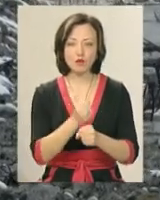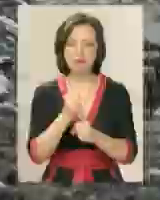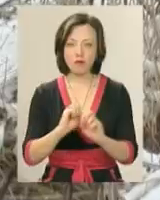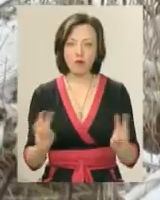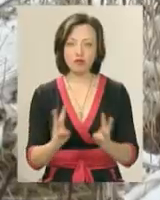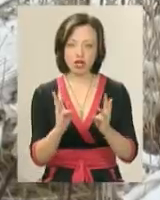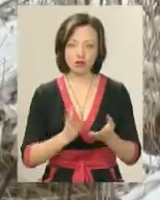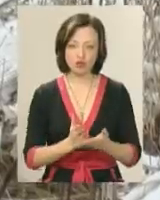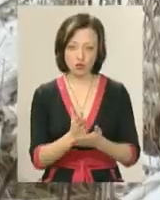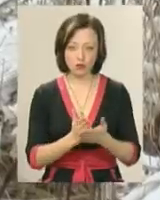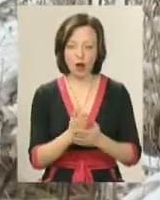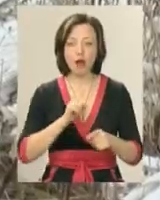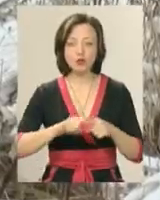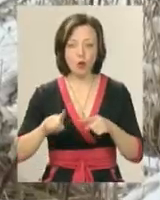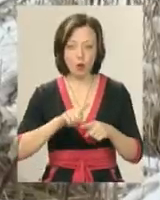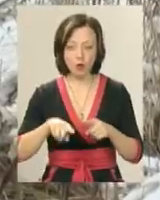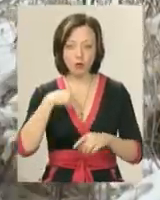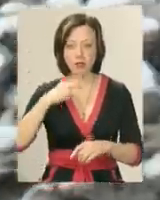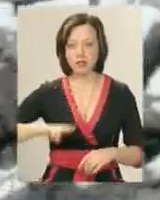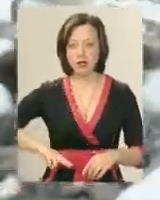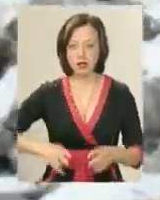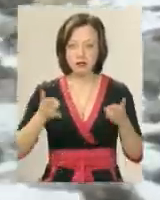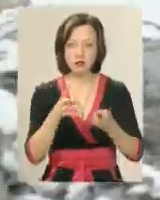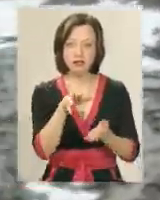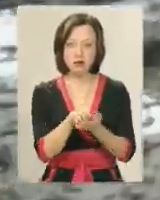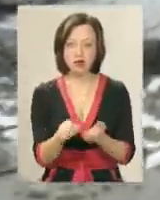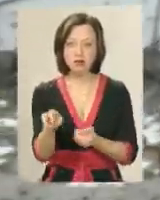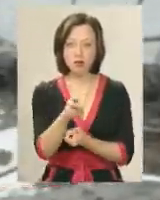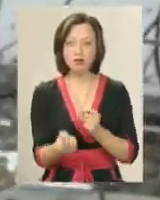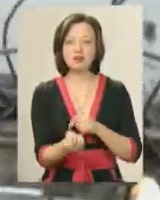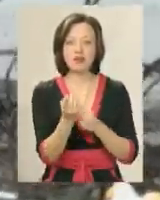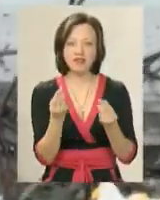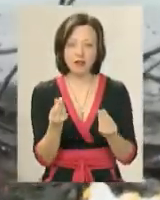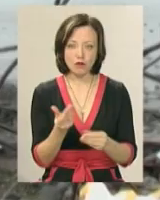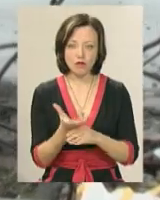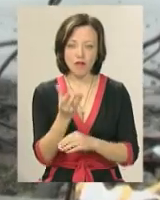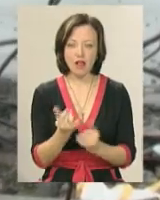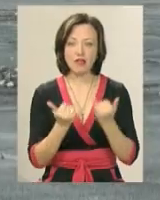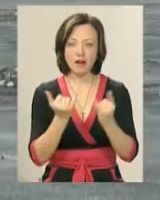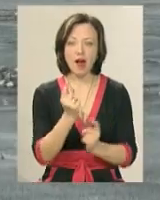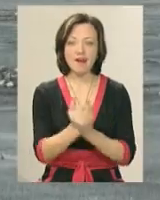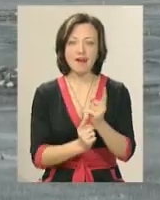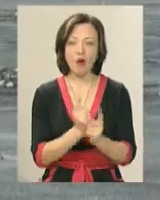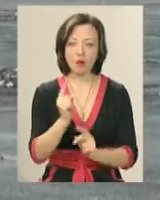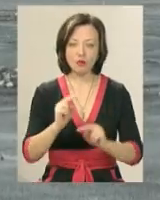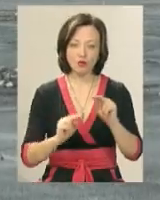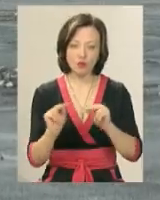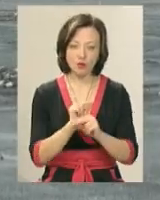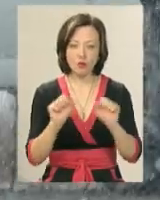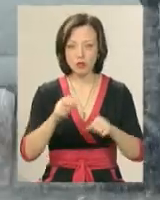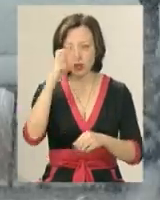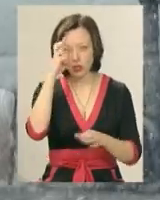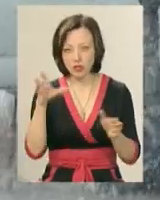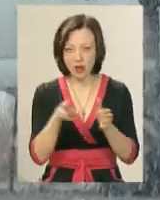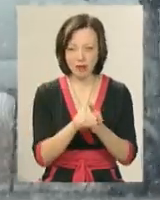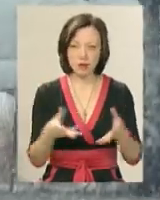пожежної служби. А згодом, за словами директора, варто займатися пошуком джерел фінансування для реконструкції. Це може бути державне партнерство,